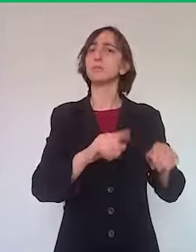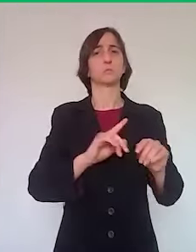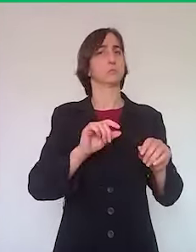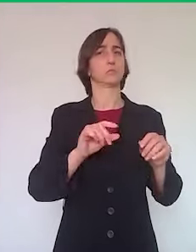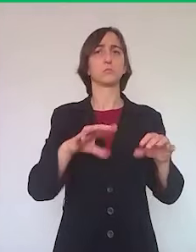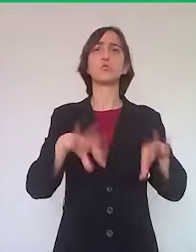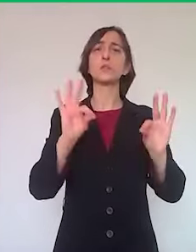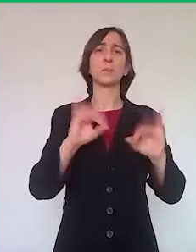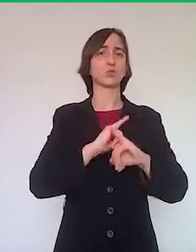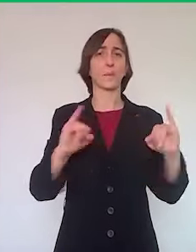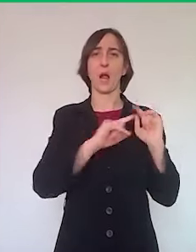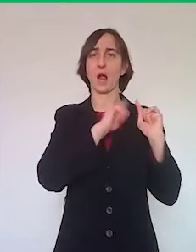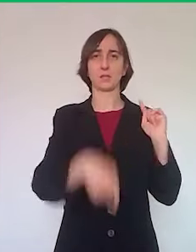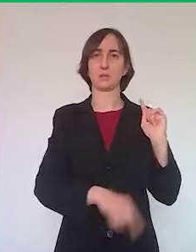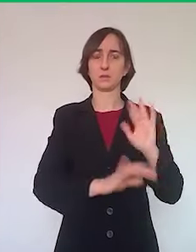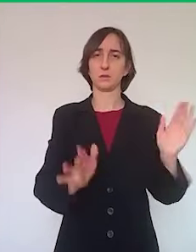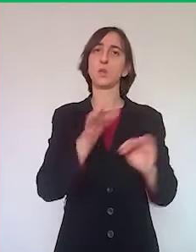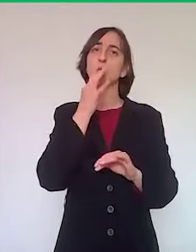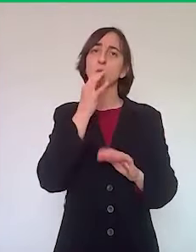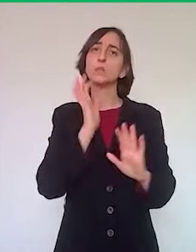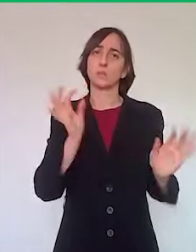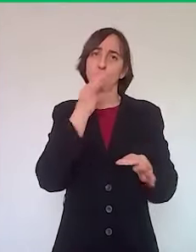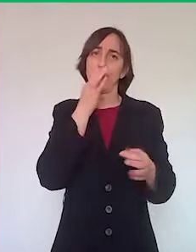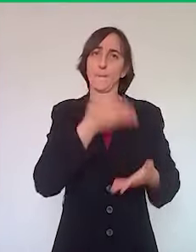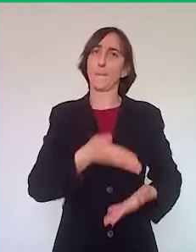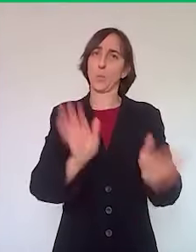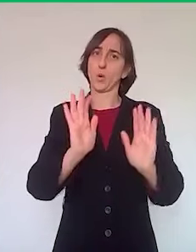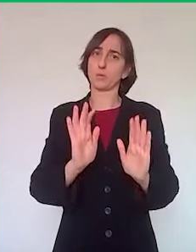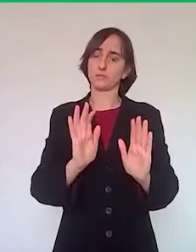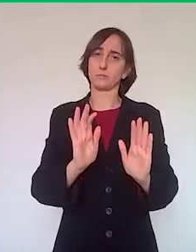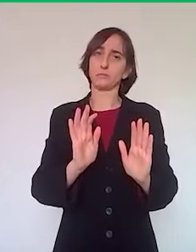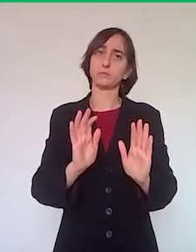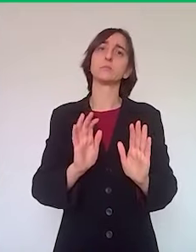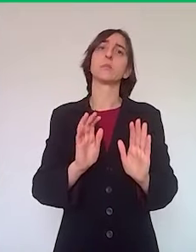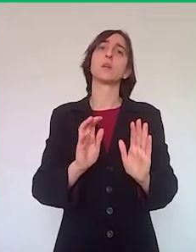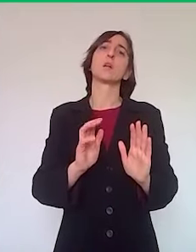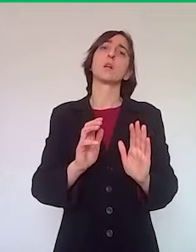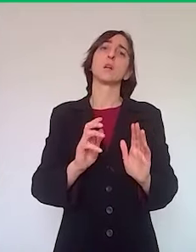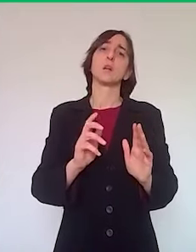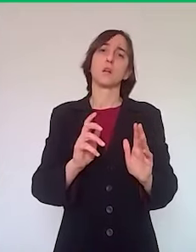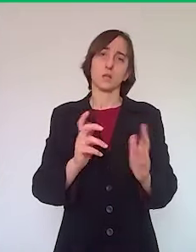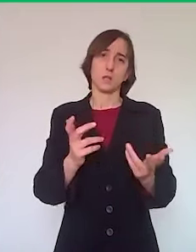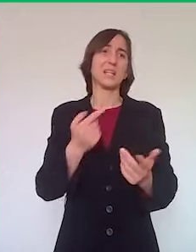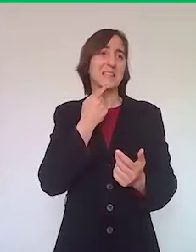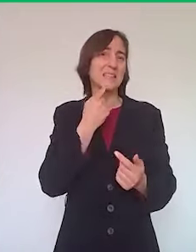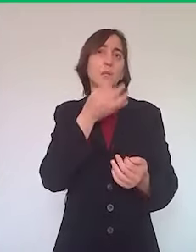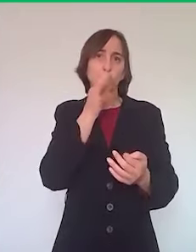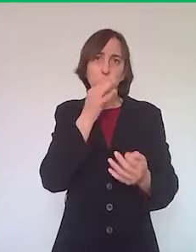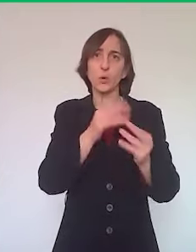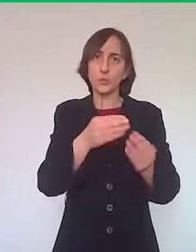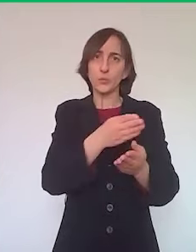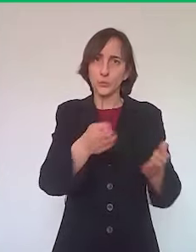non c'è un ordine in questo momento, o almeno non è vigente come negli altri anni, ma per chi lo può fare è bene poterlo fare.